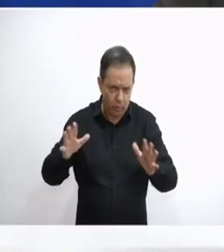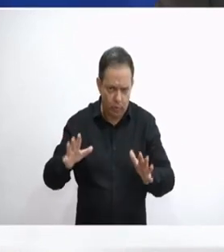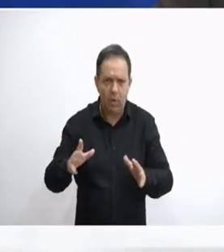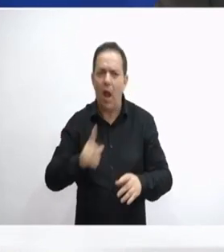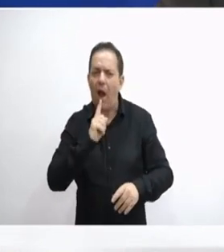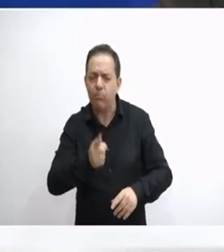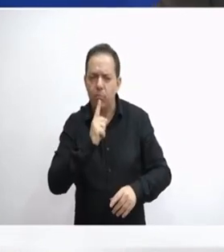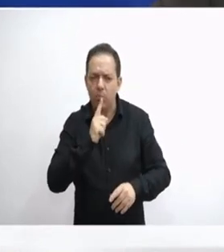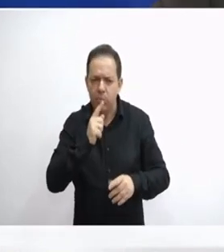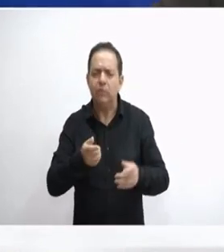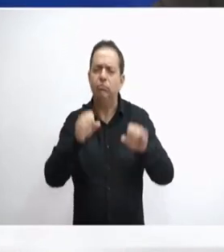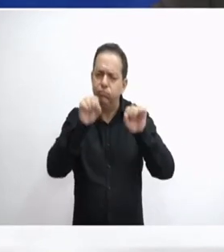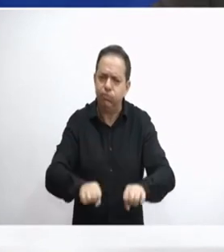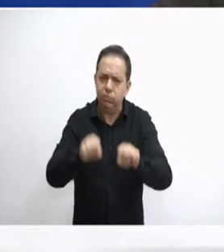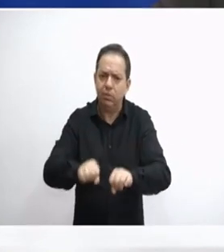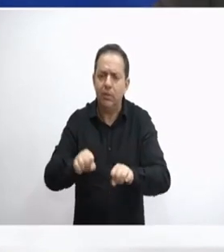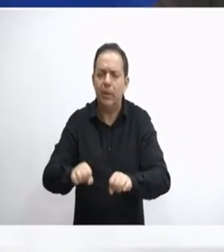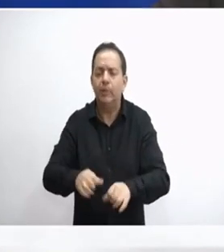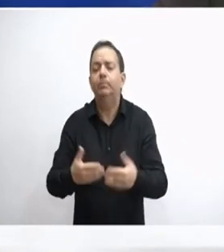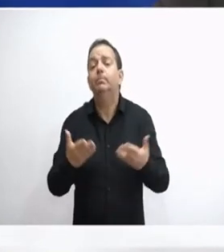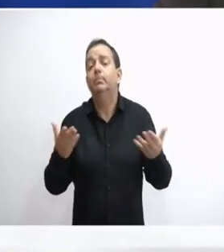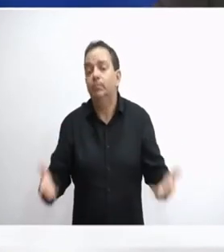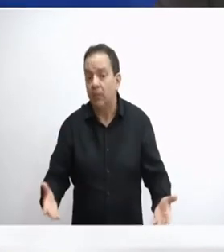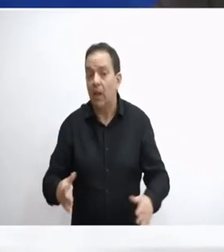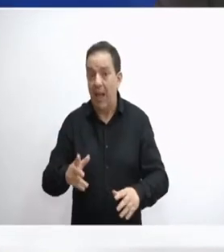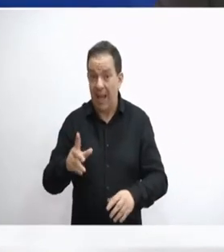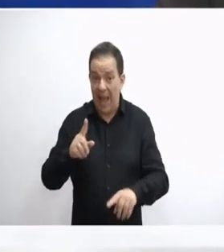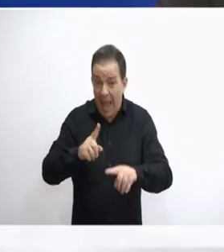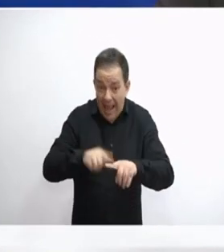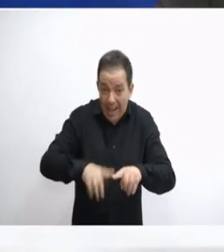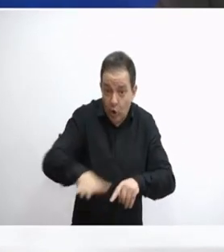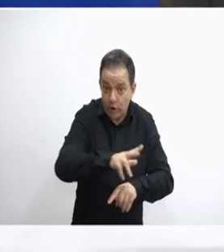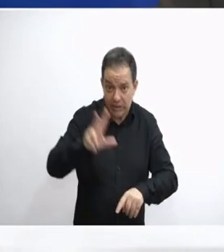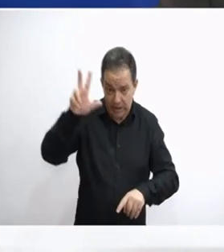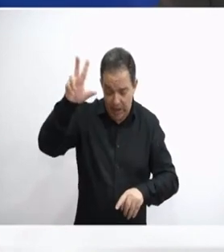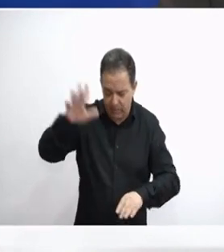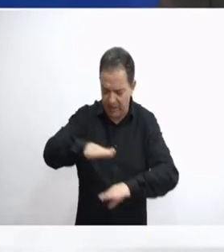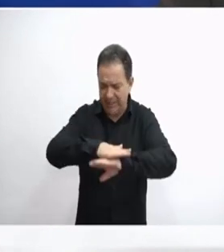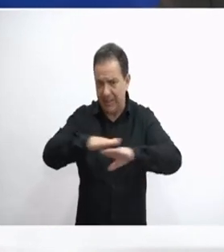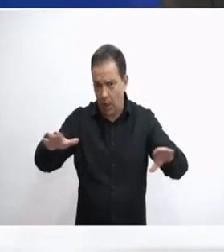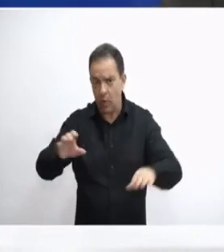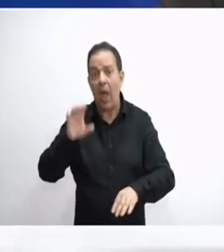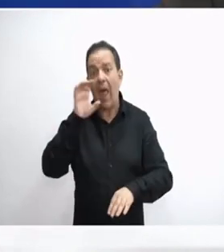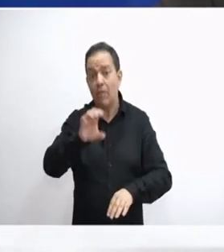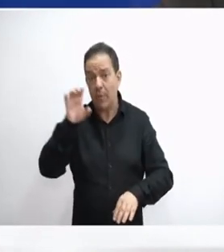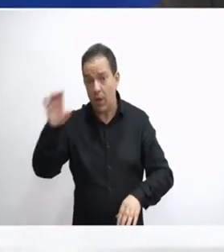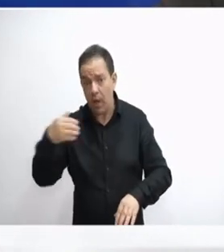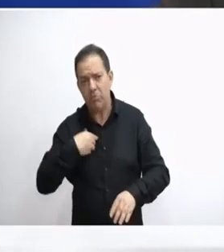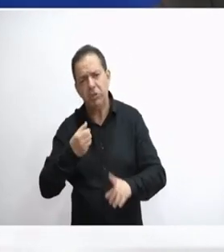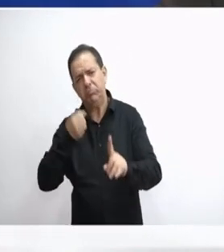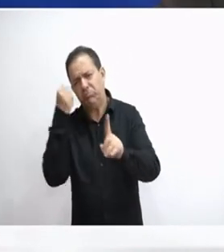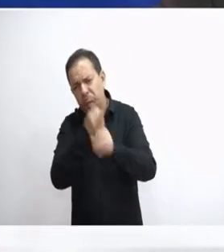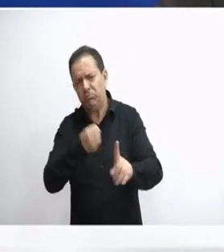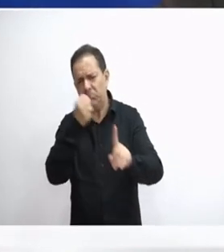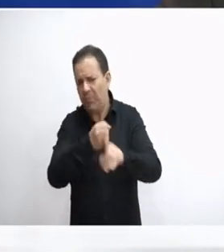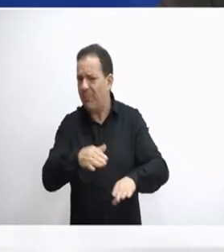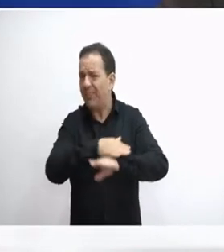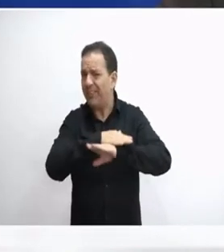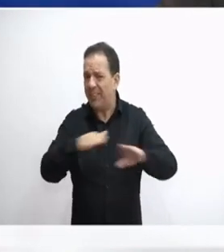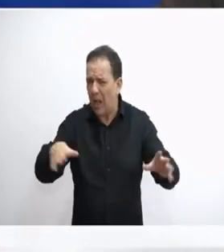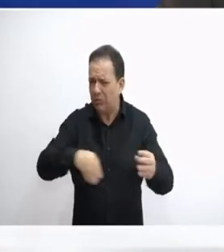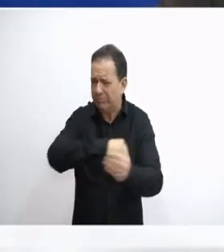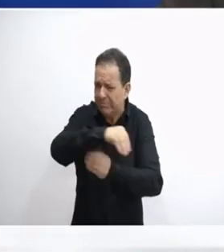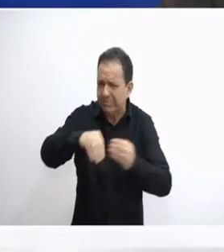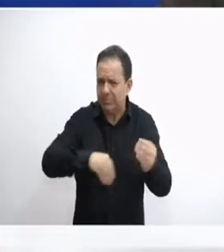ξεπερνάει και είναι τραγικό. Αυτό με την Ελλήνων Συνέλευση θα σταματήσει και δει, θα προβληθεί στην Ευρώπη τόσο δυναμικά, ώστε θα σταματήσει κάθε κακό